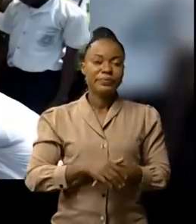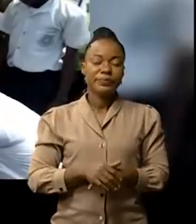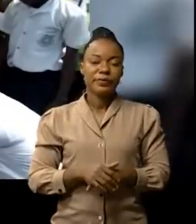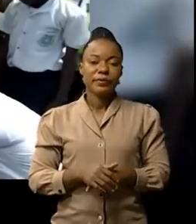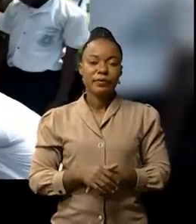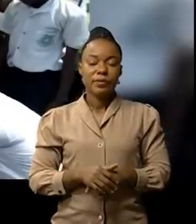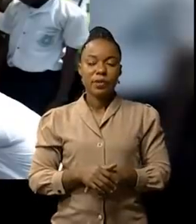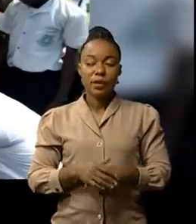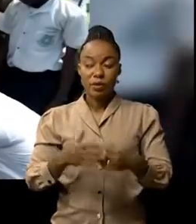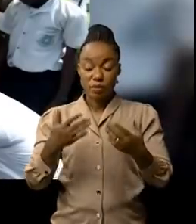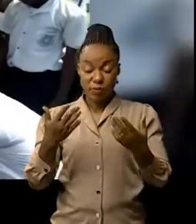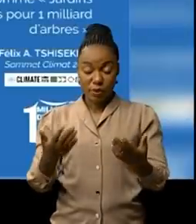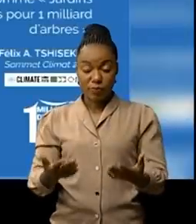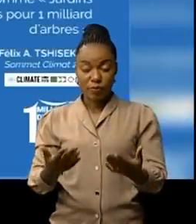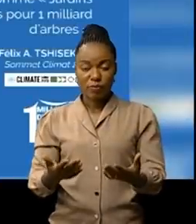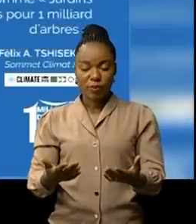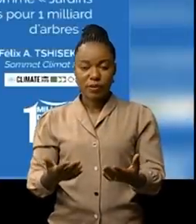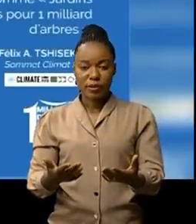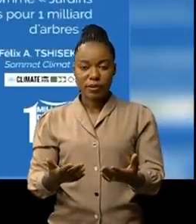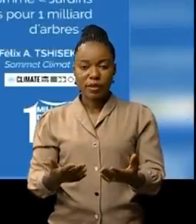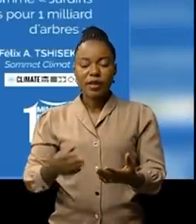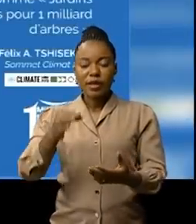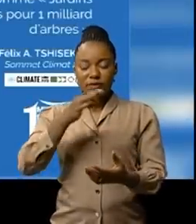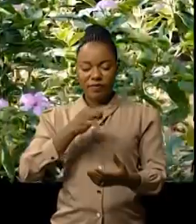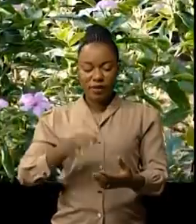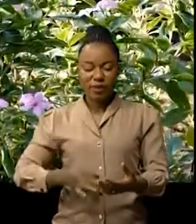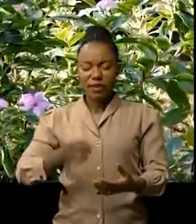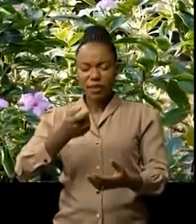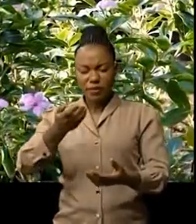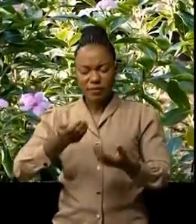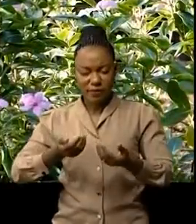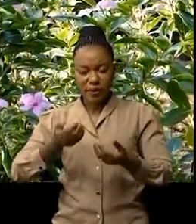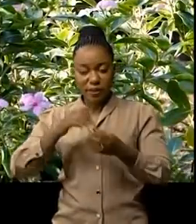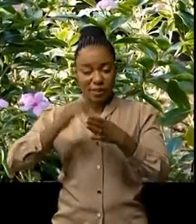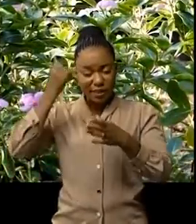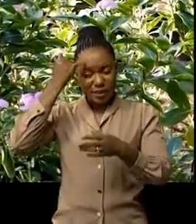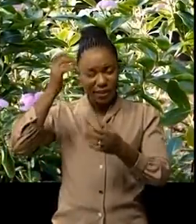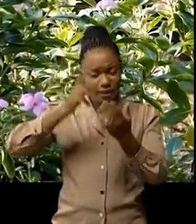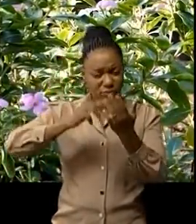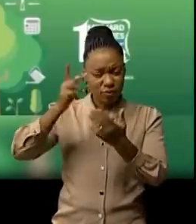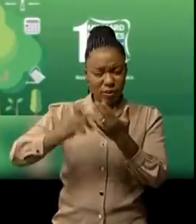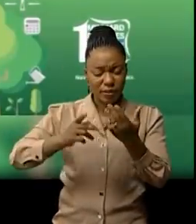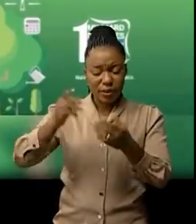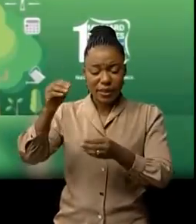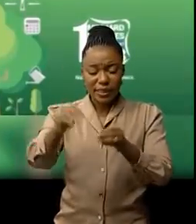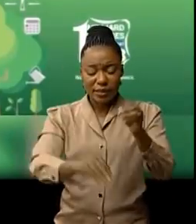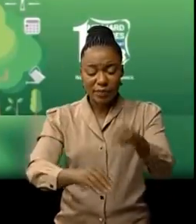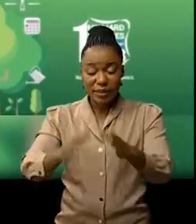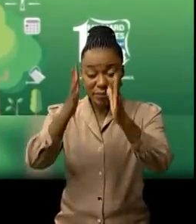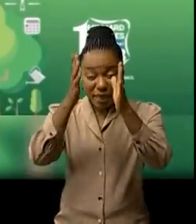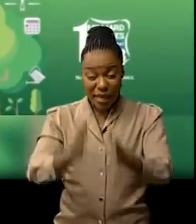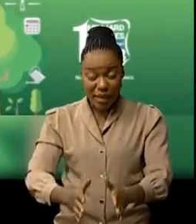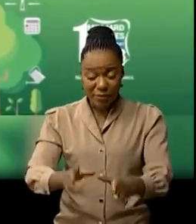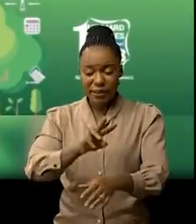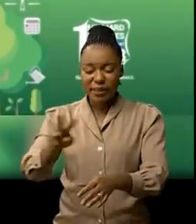accompagner le président de la République et Félix-Antoine Tcheseguedi-Chulumbo dans son ambitieux programme déplantation d'un milliard d'arbres d'ici à